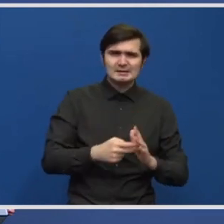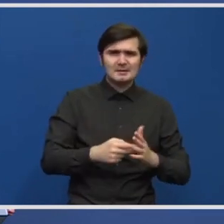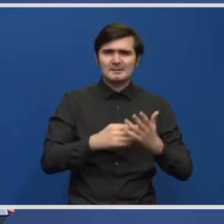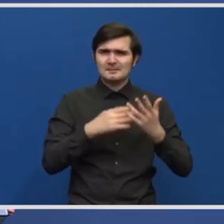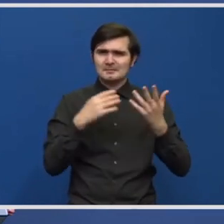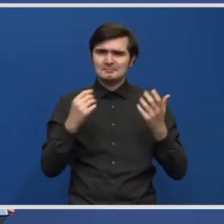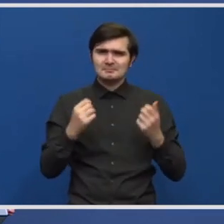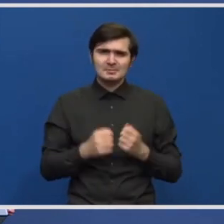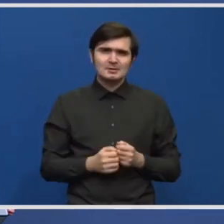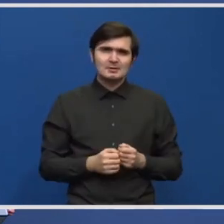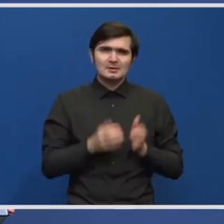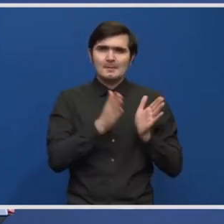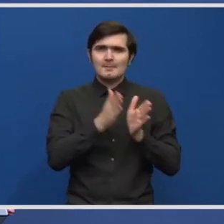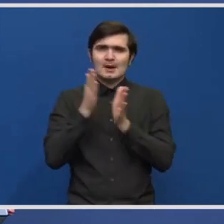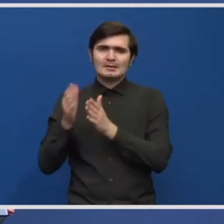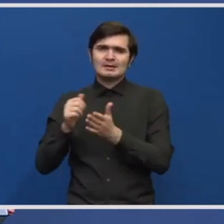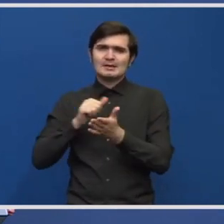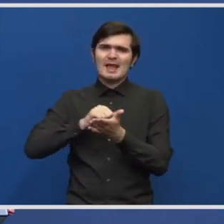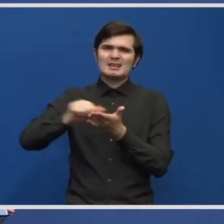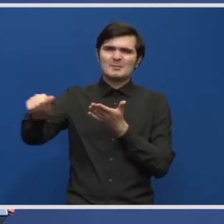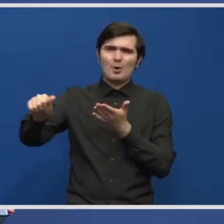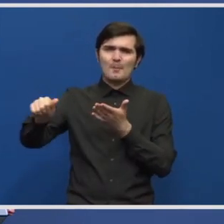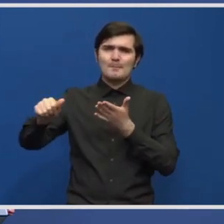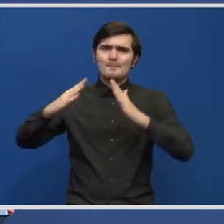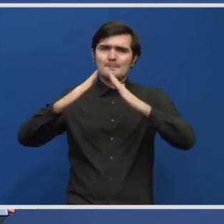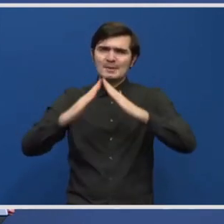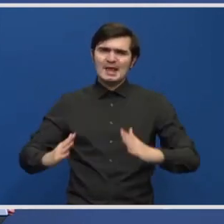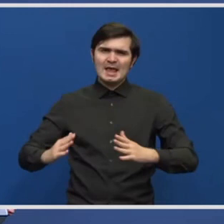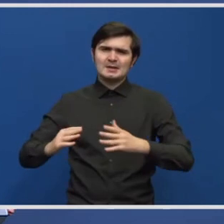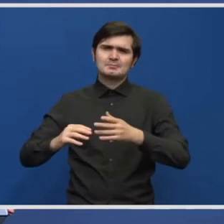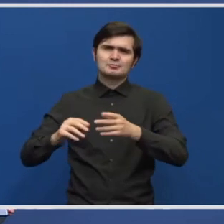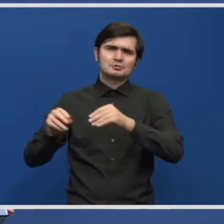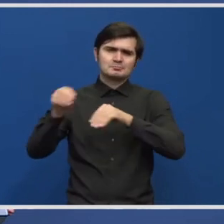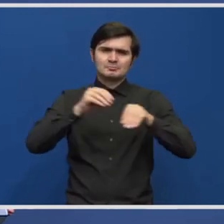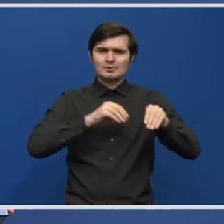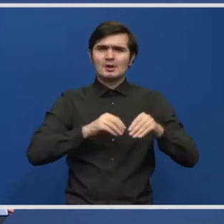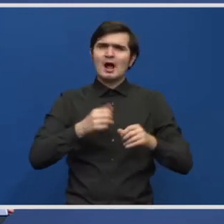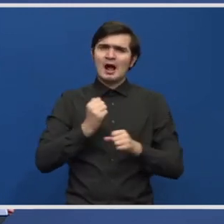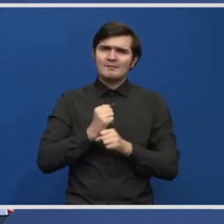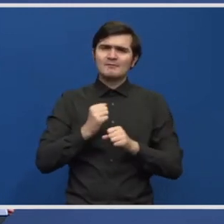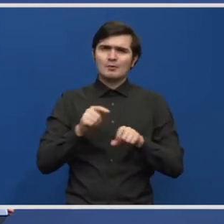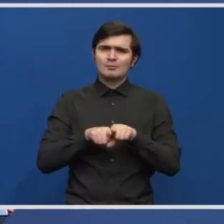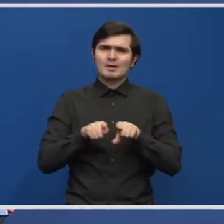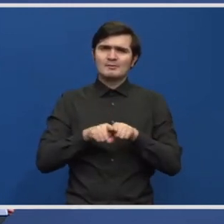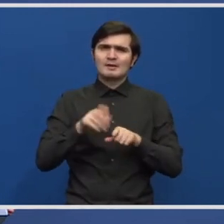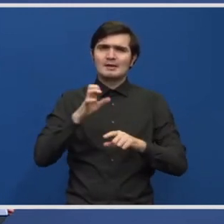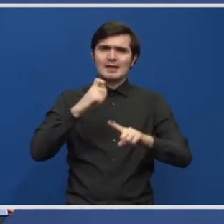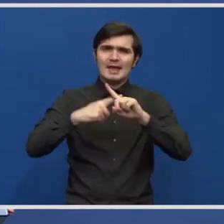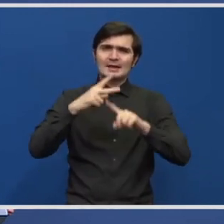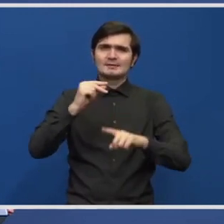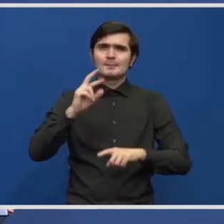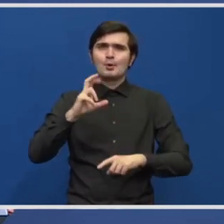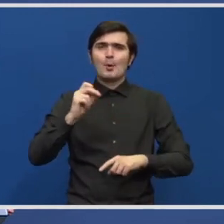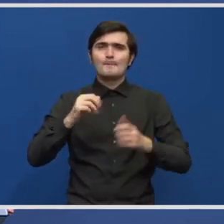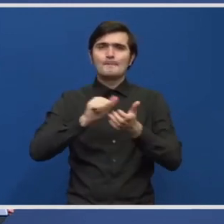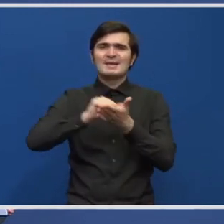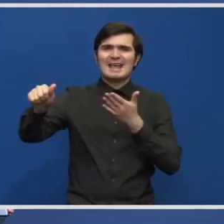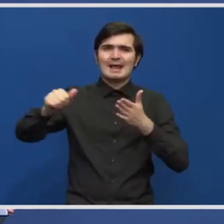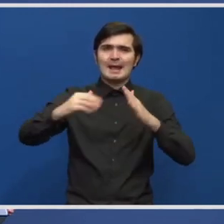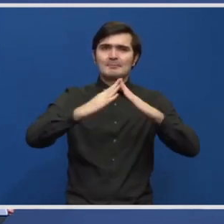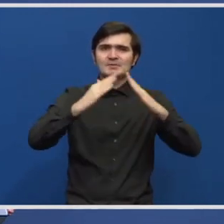cu partea de exproprieri, de relocări de utilități. Deja avem în curs exproprierile și vor fi lansate cât de curând,